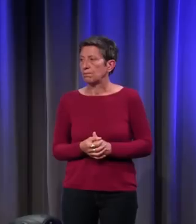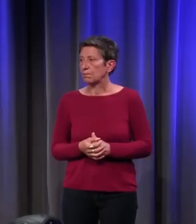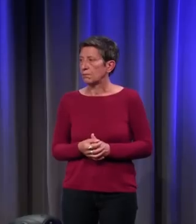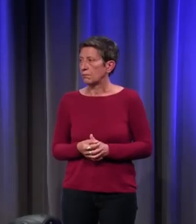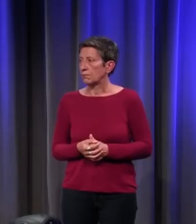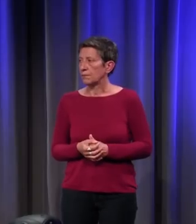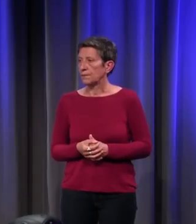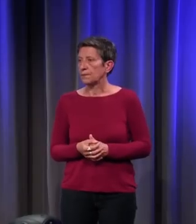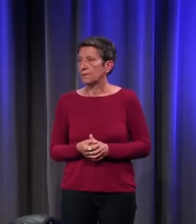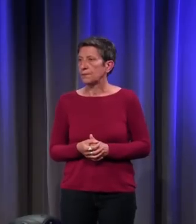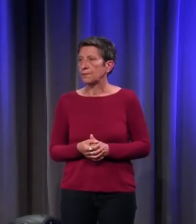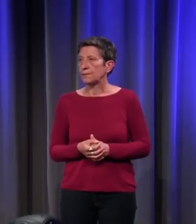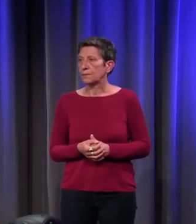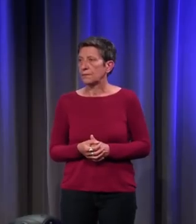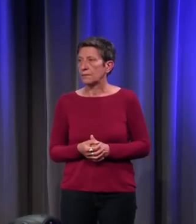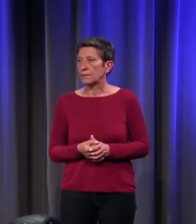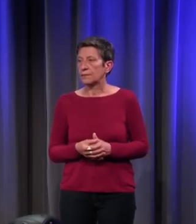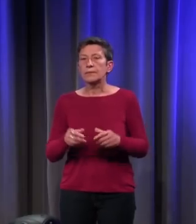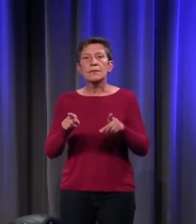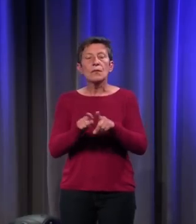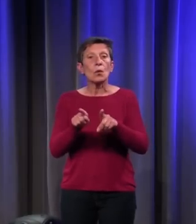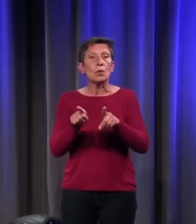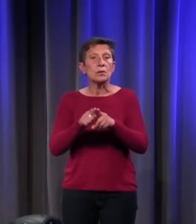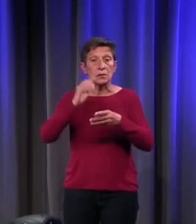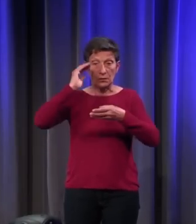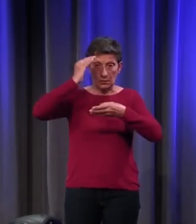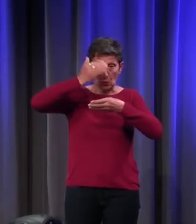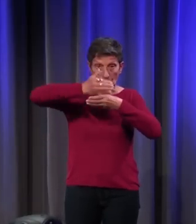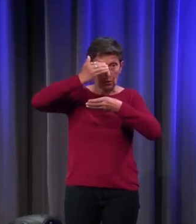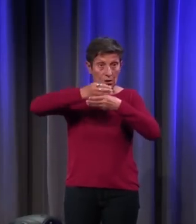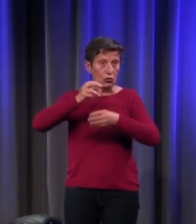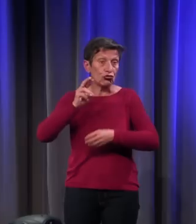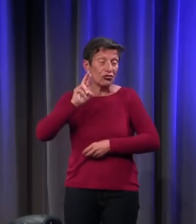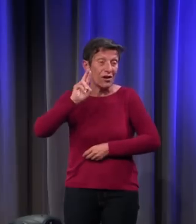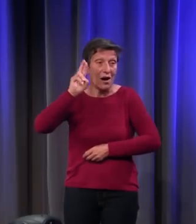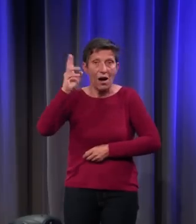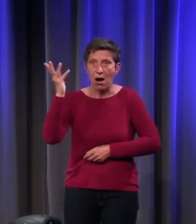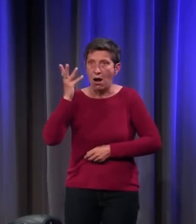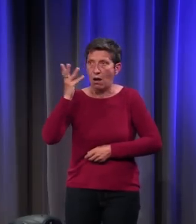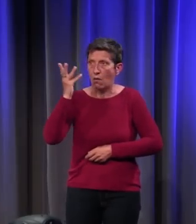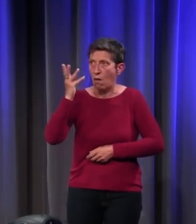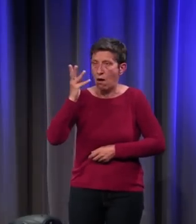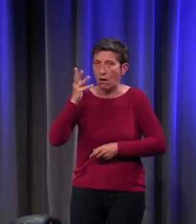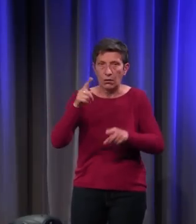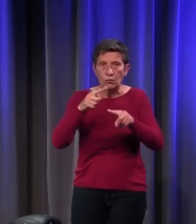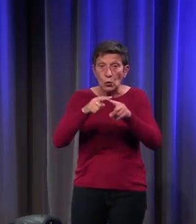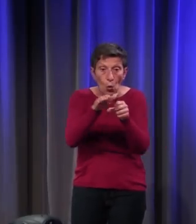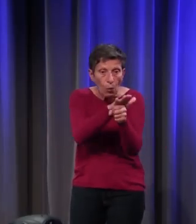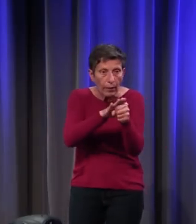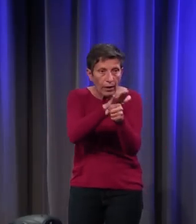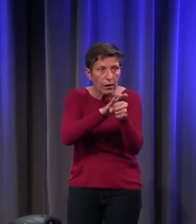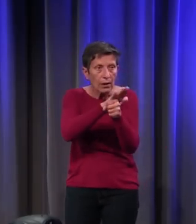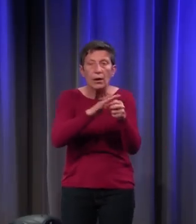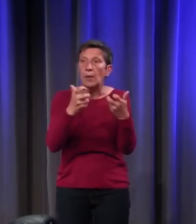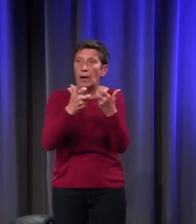Ce qui également est assez rare au Moyen Âge, c'est l'exhaustivité. Quand vous avez un recensement de quelque chose, une